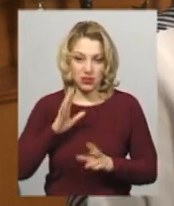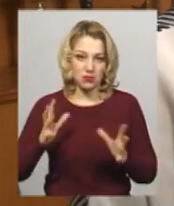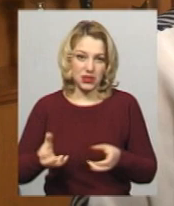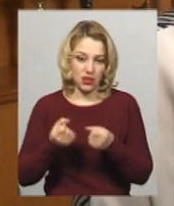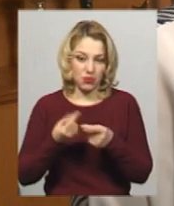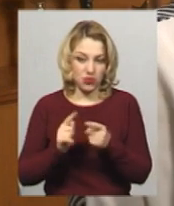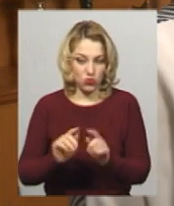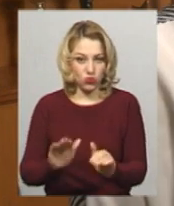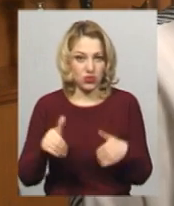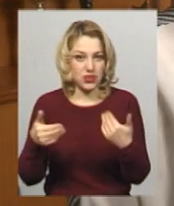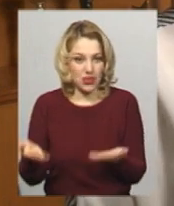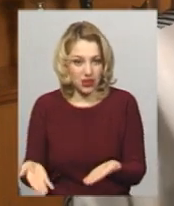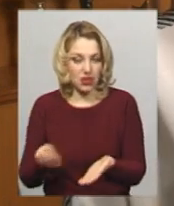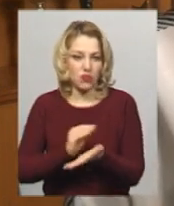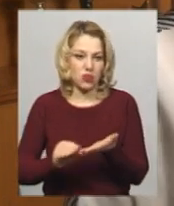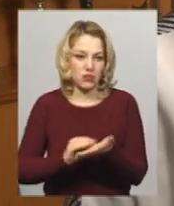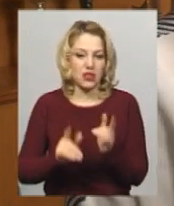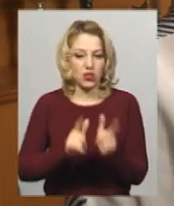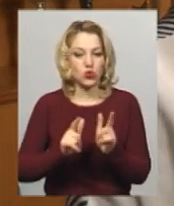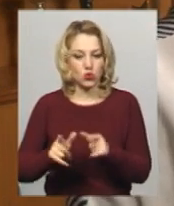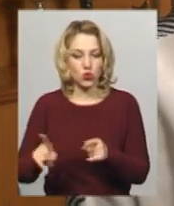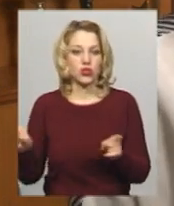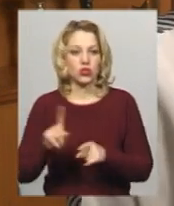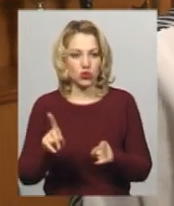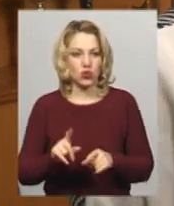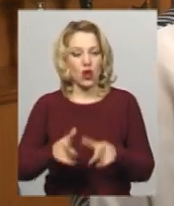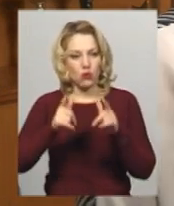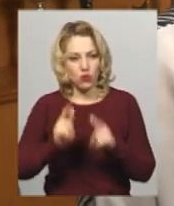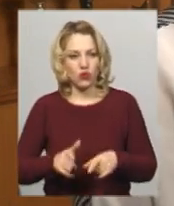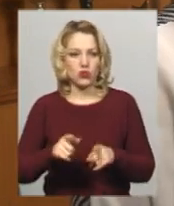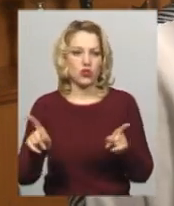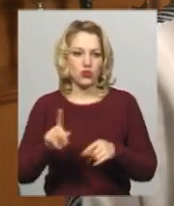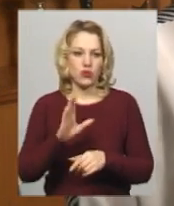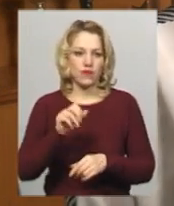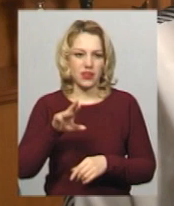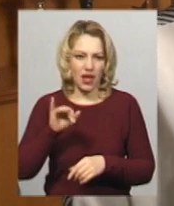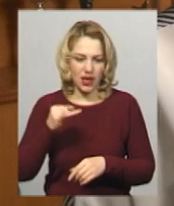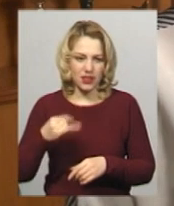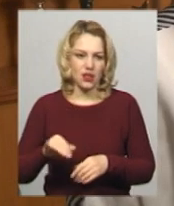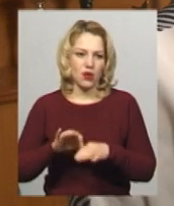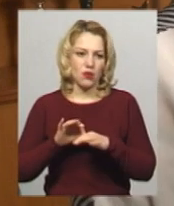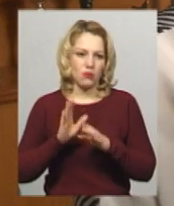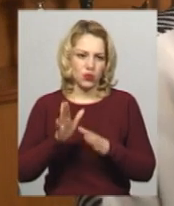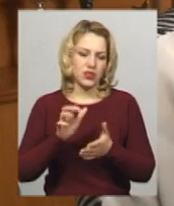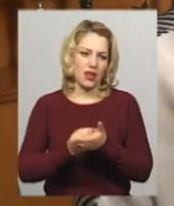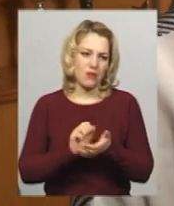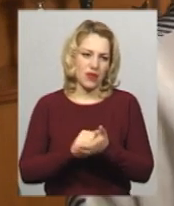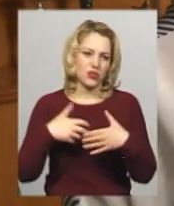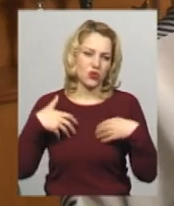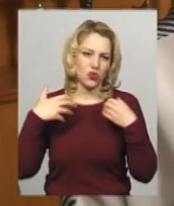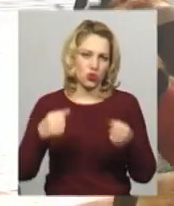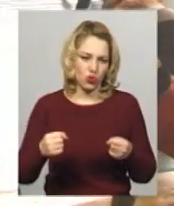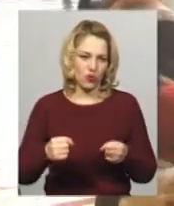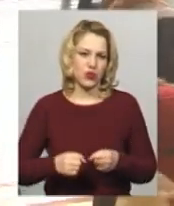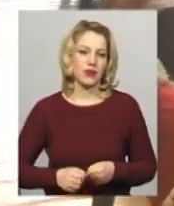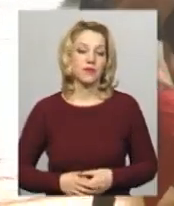ініціативу, написали згоди, що вони погоджуються, що Віталій Іванович буде з дітьми займатися оздоровленням, загортовуванням.